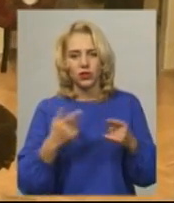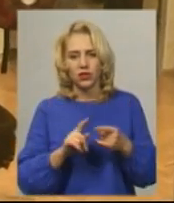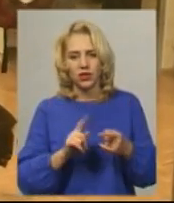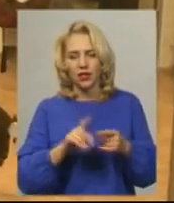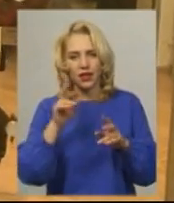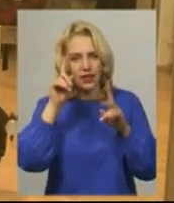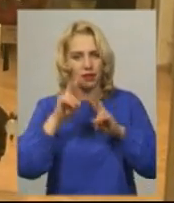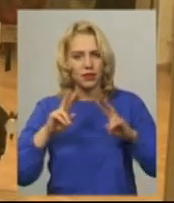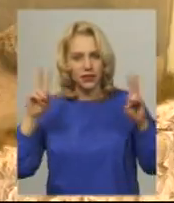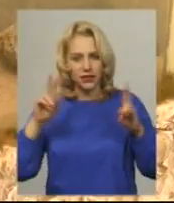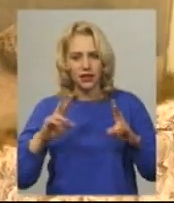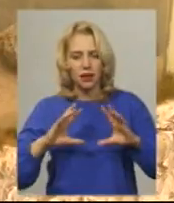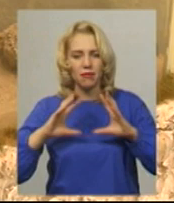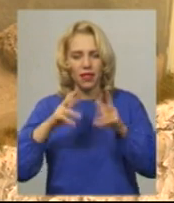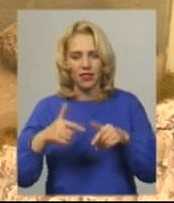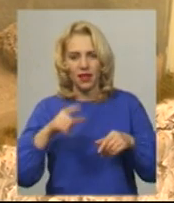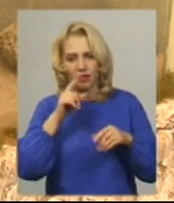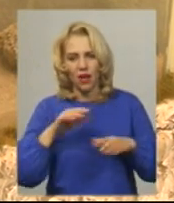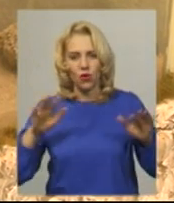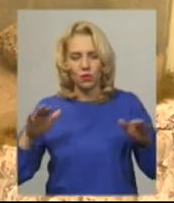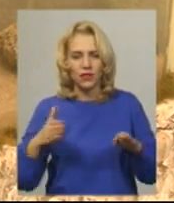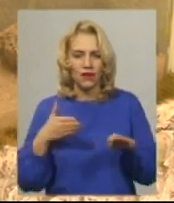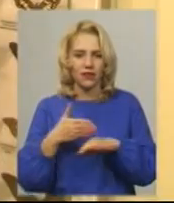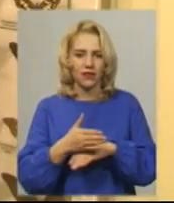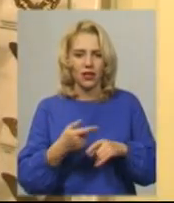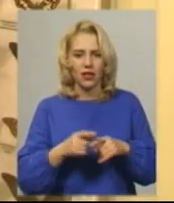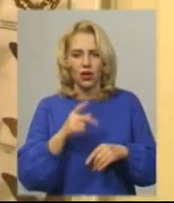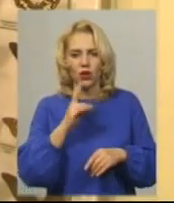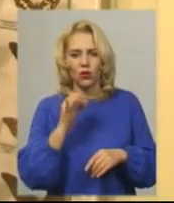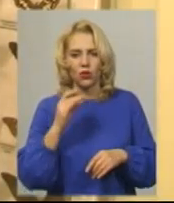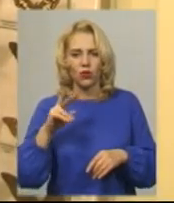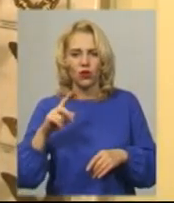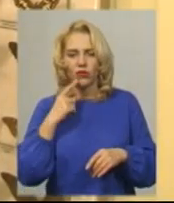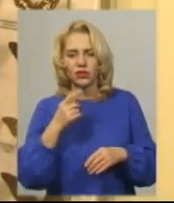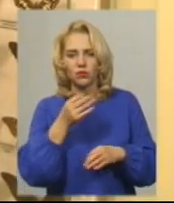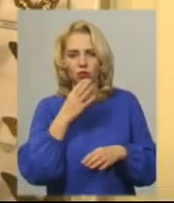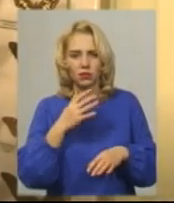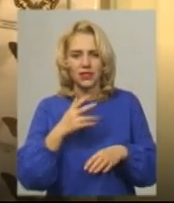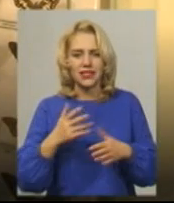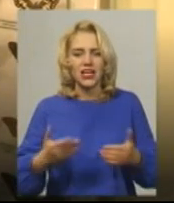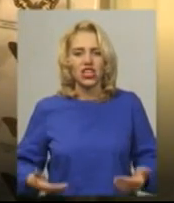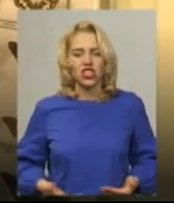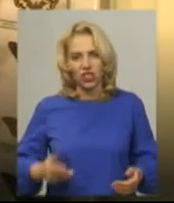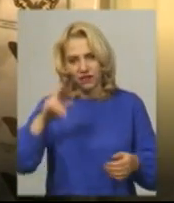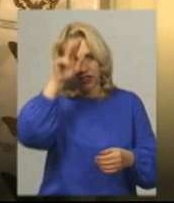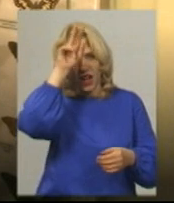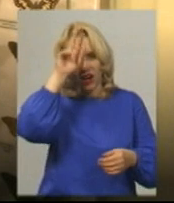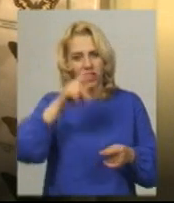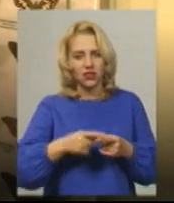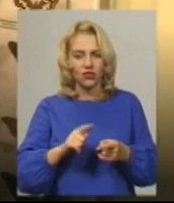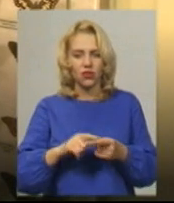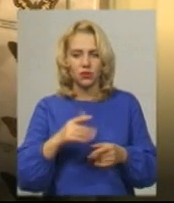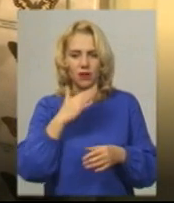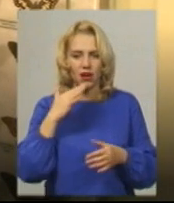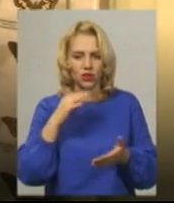планета комах» завітала Меланія Король. Каже, здивували живі таргани. Мені сподобалася дуже велика кількість метеликів і комах, яка